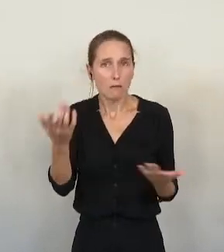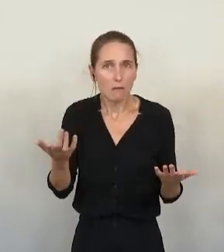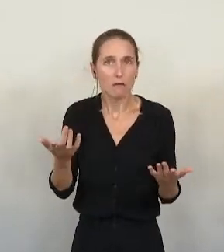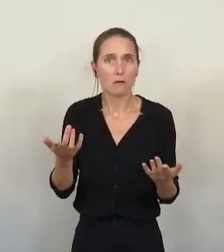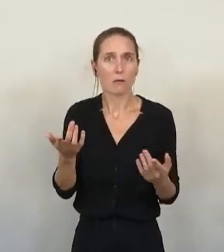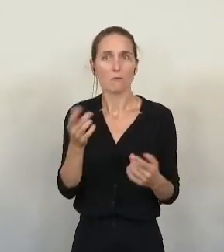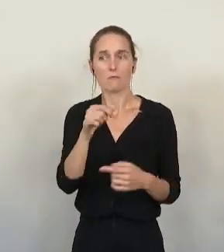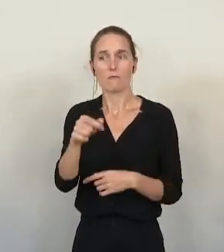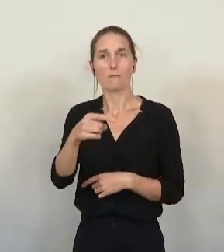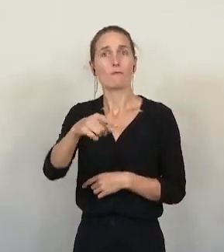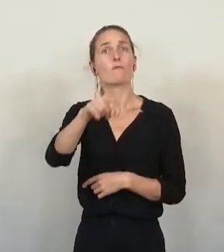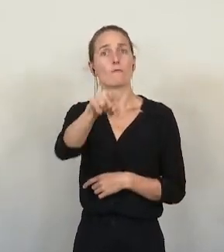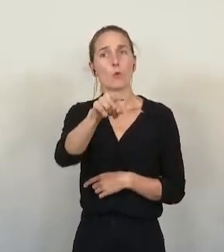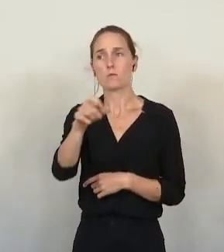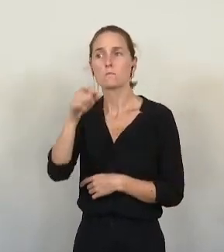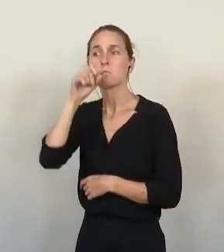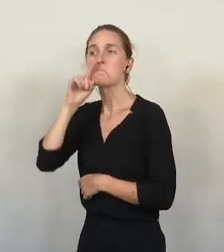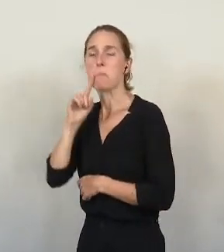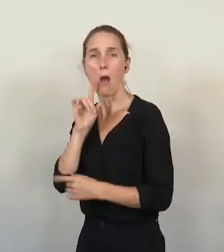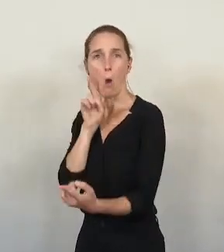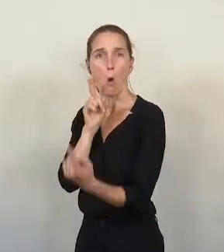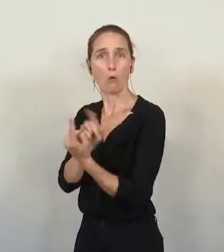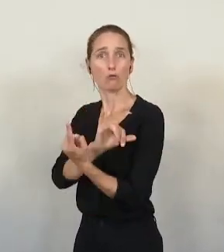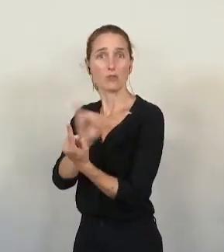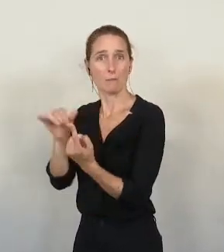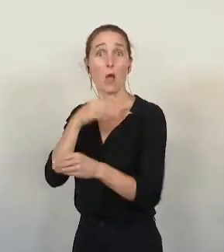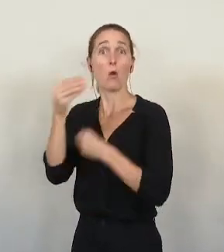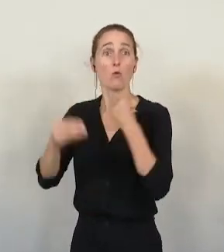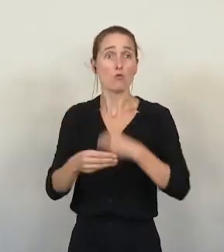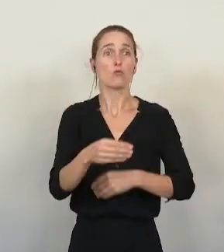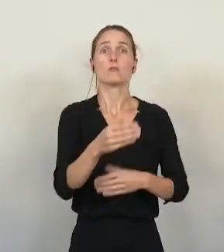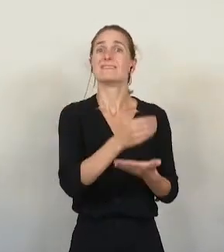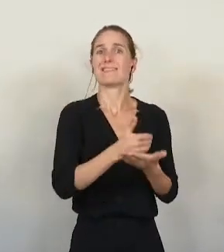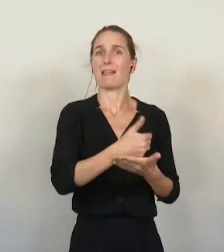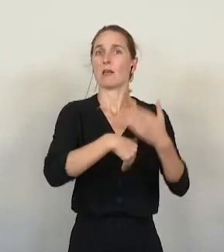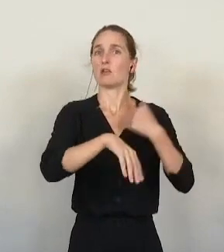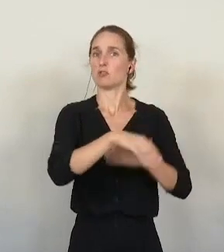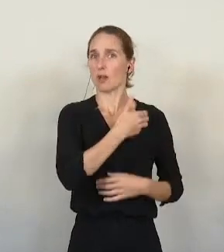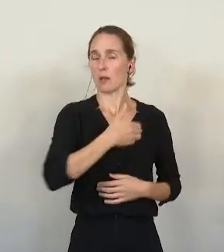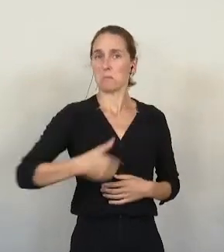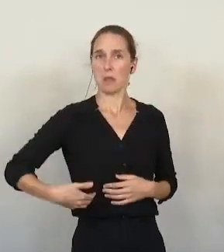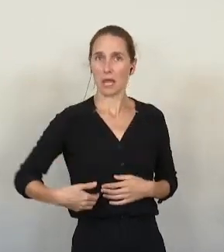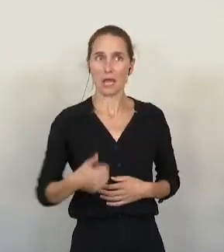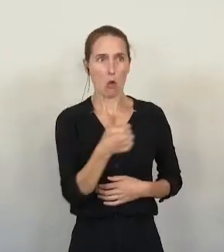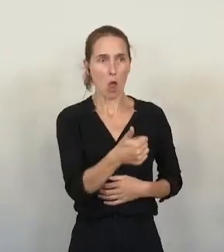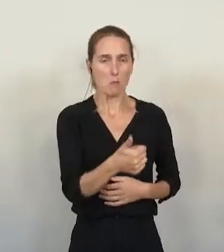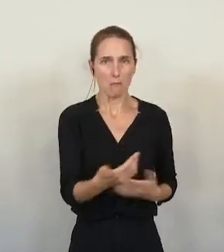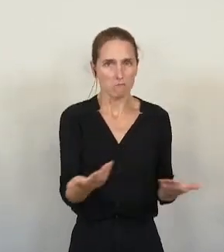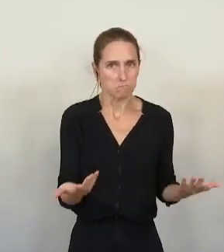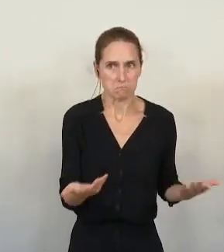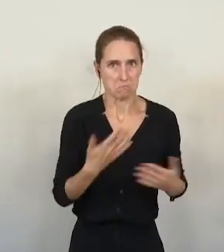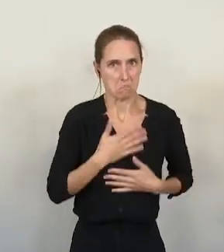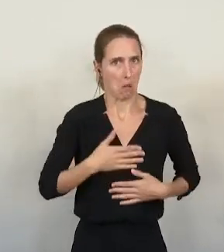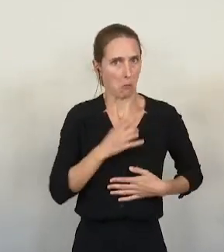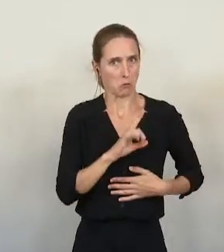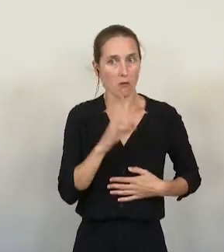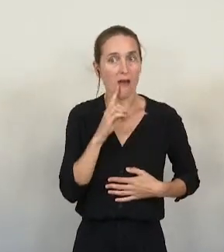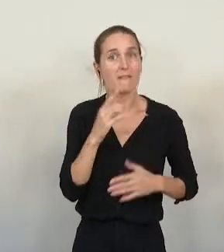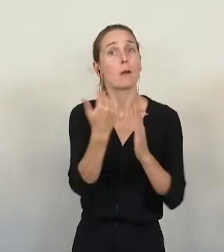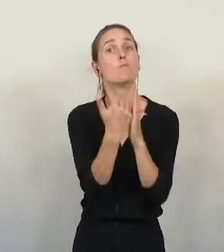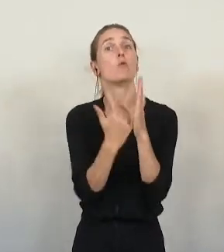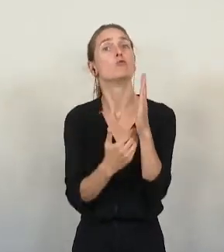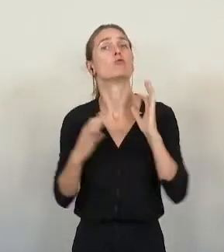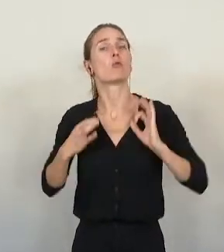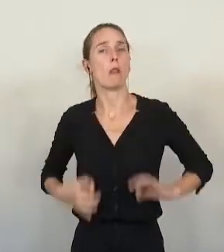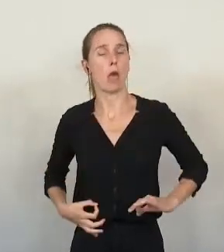parents, parfois même au propre personnel de la ville, très critiques à propos de ce qui est servi à leurs enfants dans les écoles et les crèches.